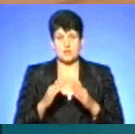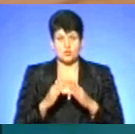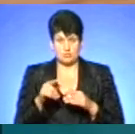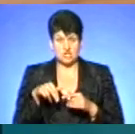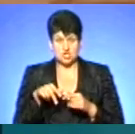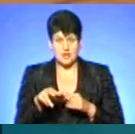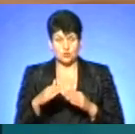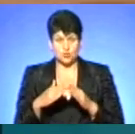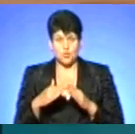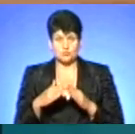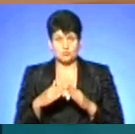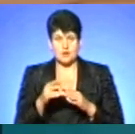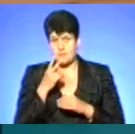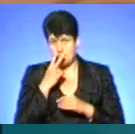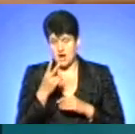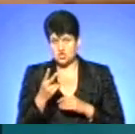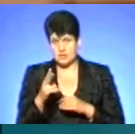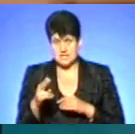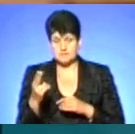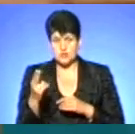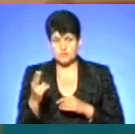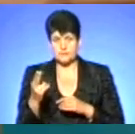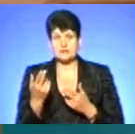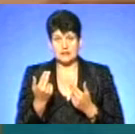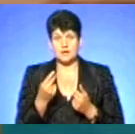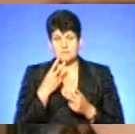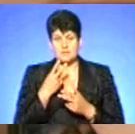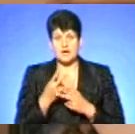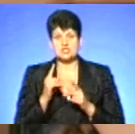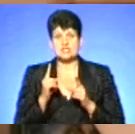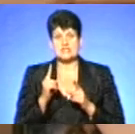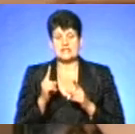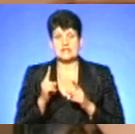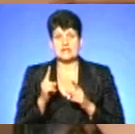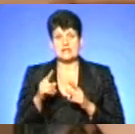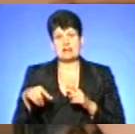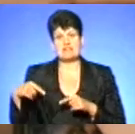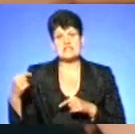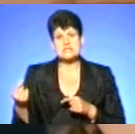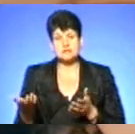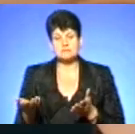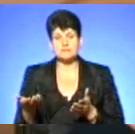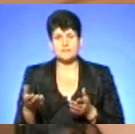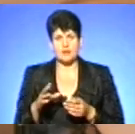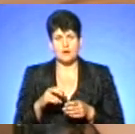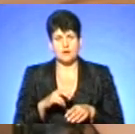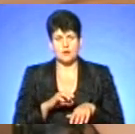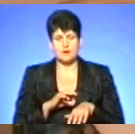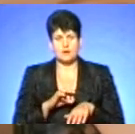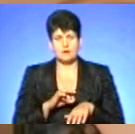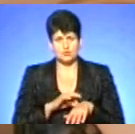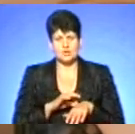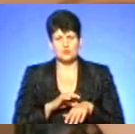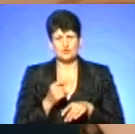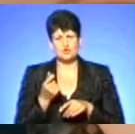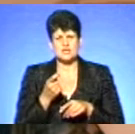йшла додому і бачила, власне, цю змію? Так, бачила. Тільки хвіст. Боле чи було? Трошки